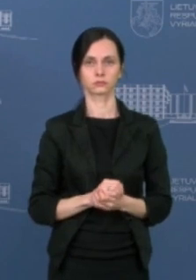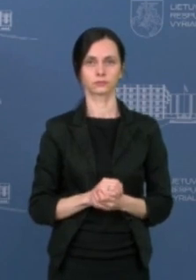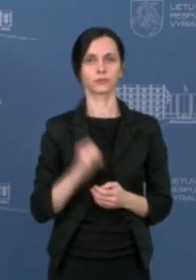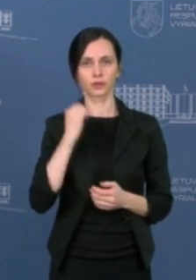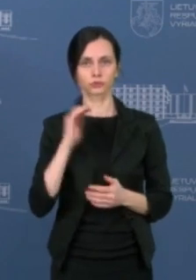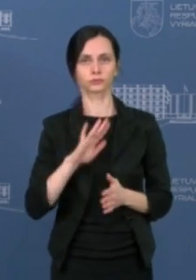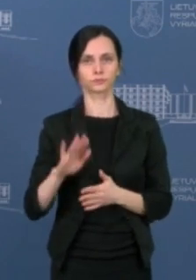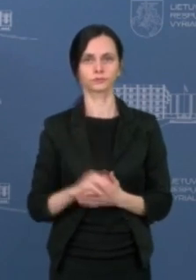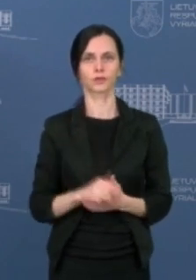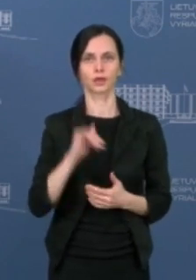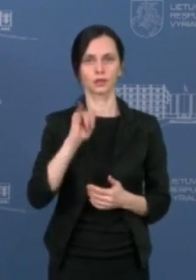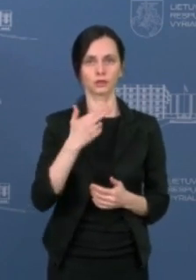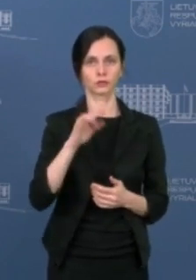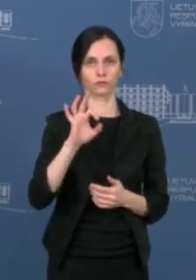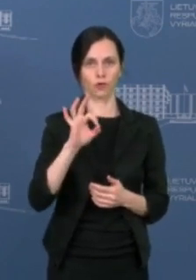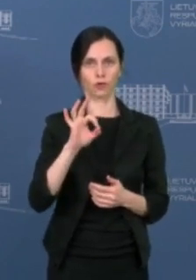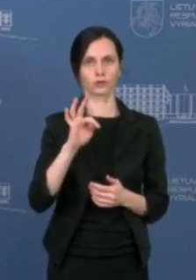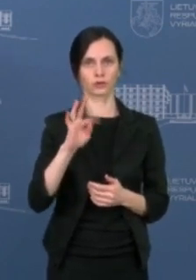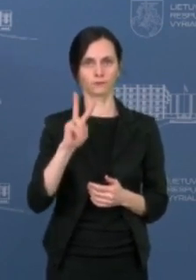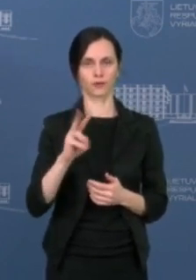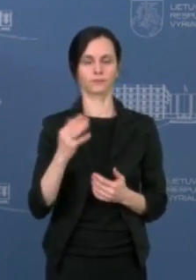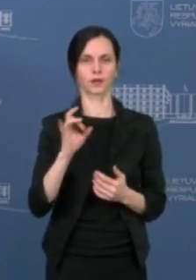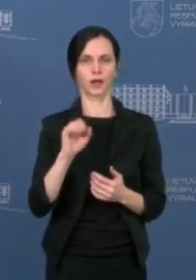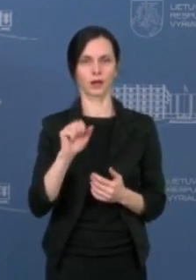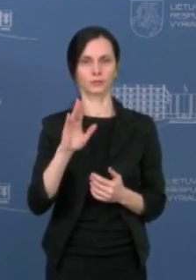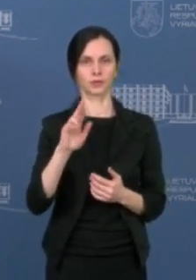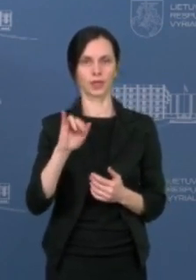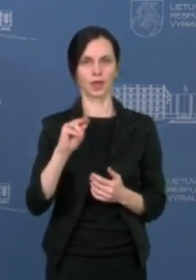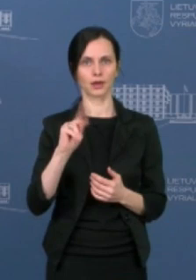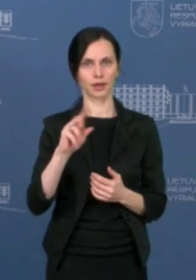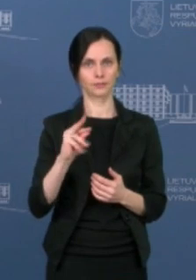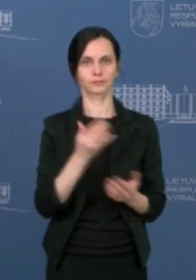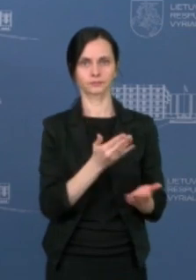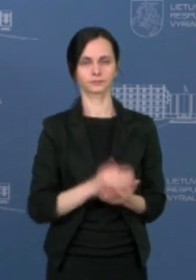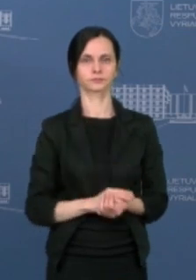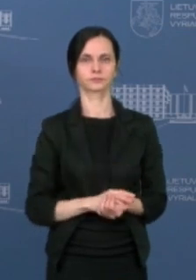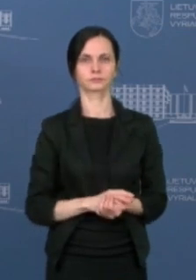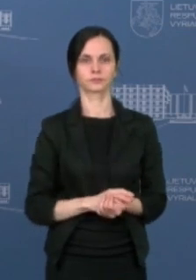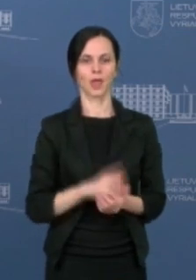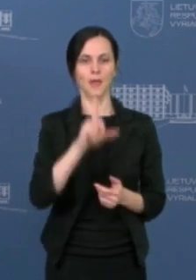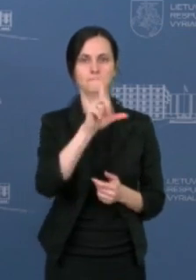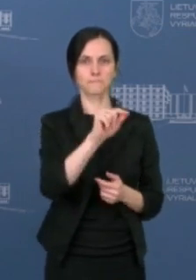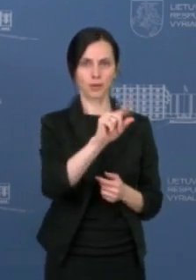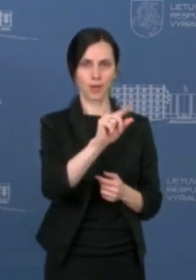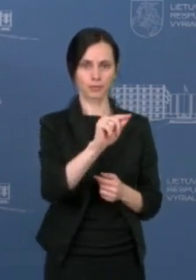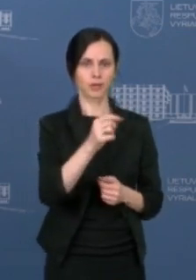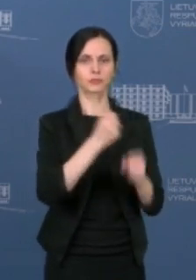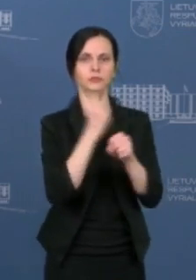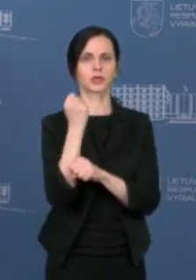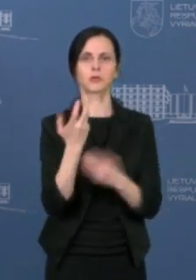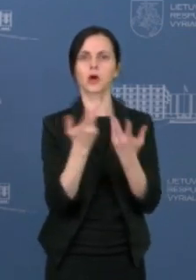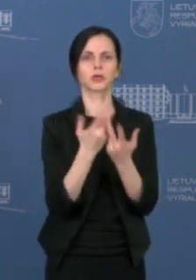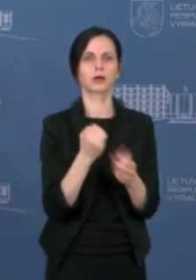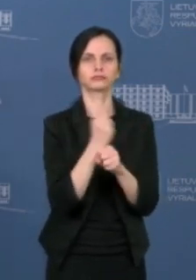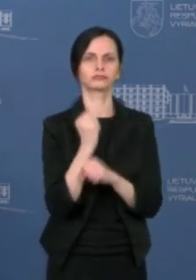Ačiū. Info TV, Gabrielė Grigošaitytė. Sveiki, tai aš noriu paklausyti, kiek darbuotojų nuo pirmadienio galės sugrįžti į darbus,